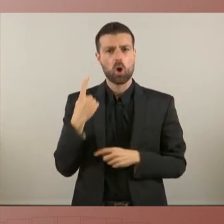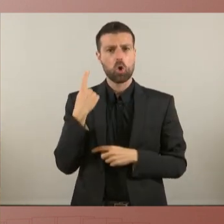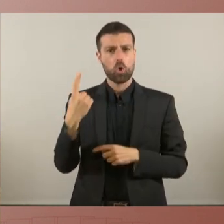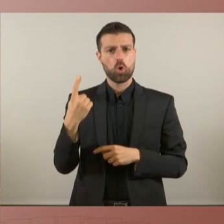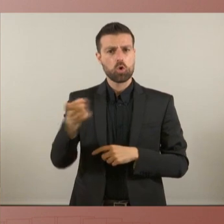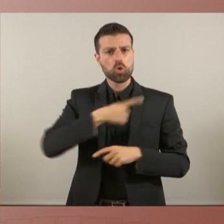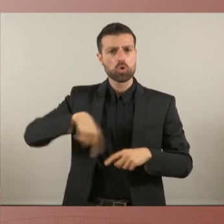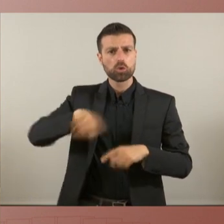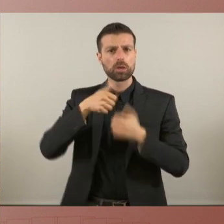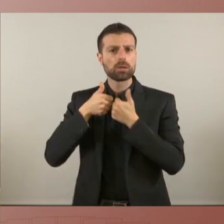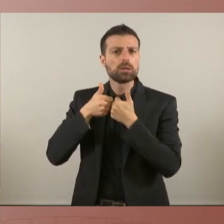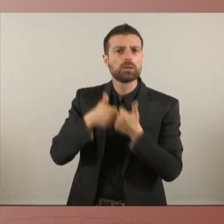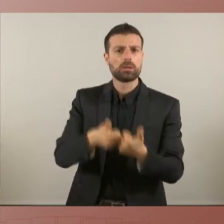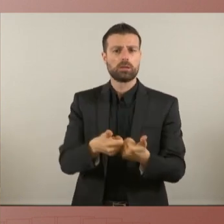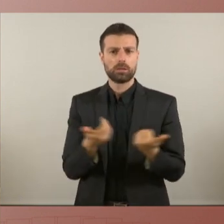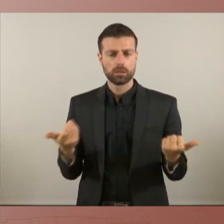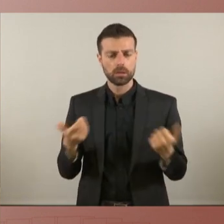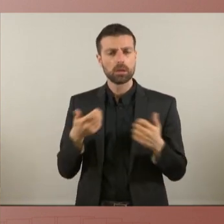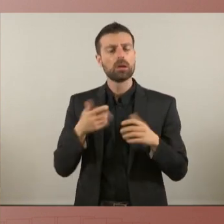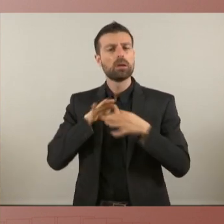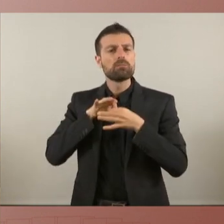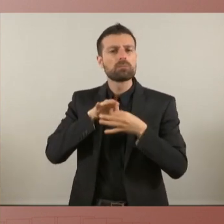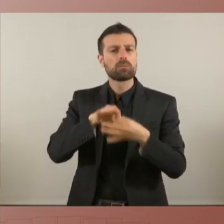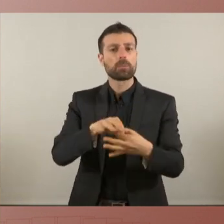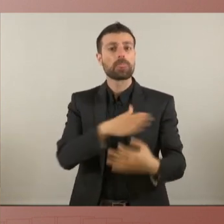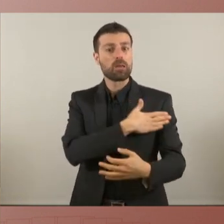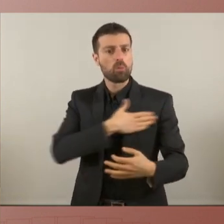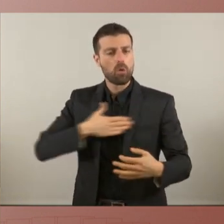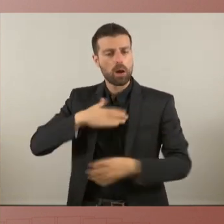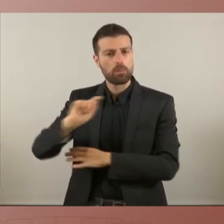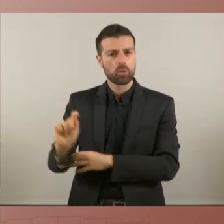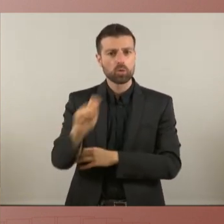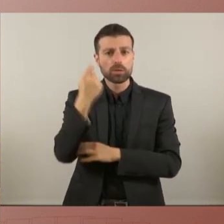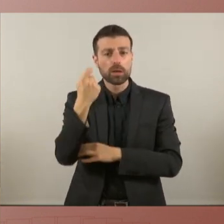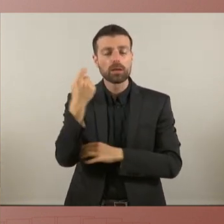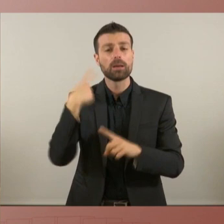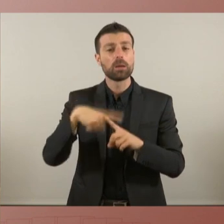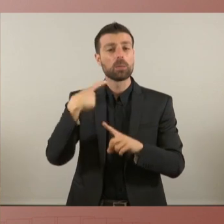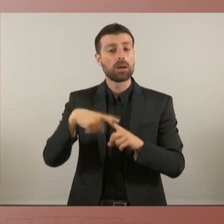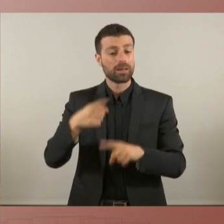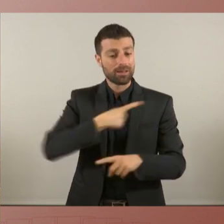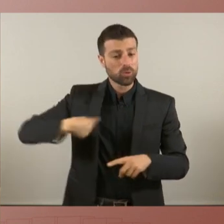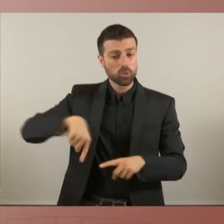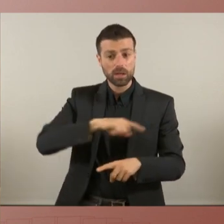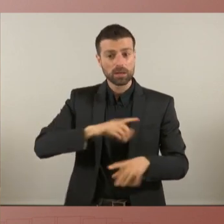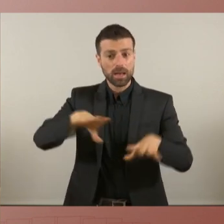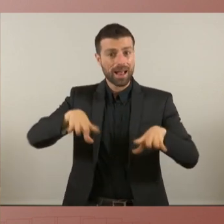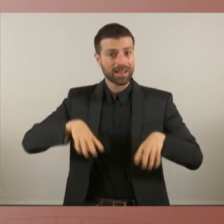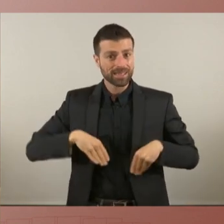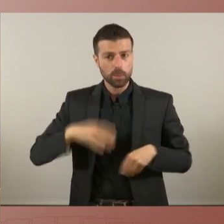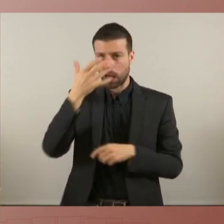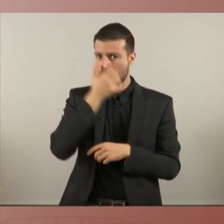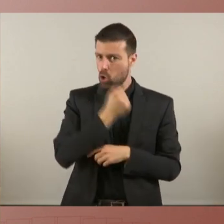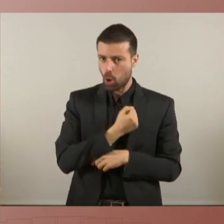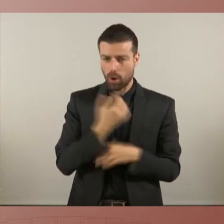perseguirem seguirem i voldrem que es faci possible perquè no podem acceptar no podem seguir